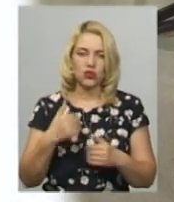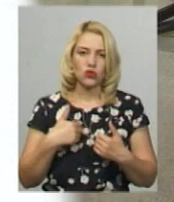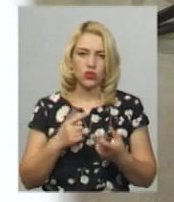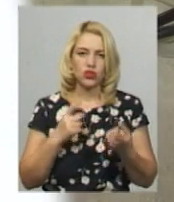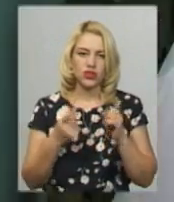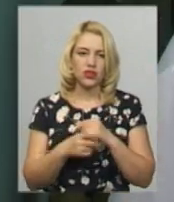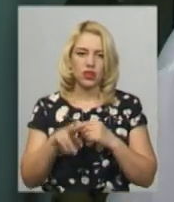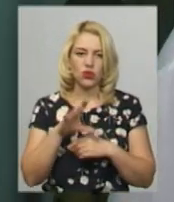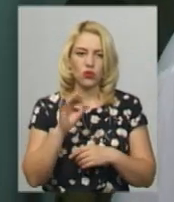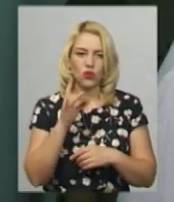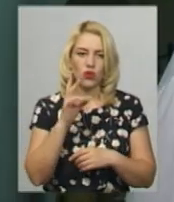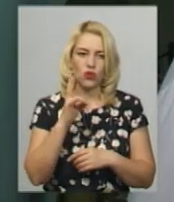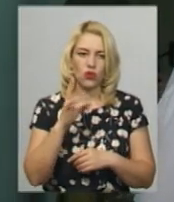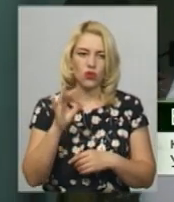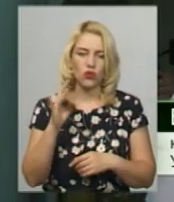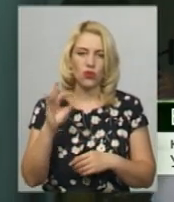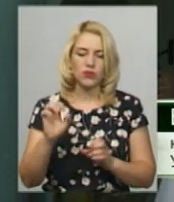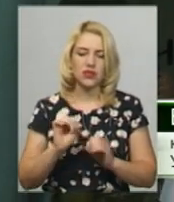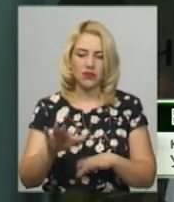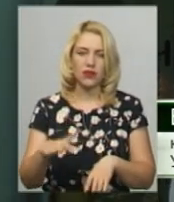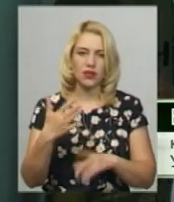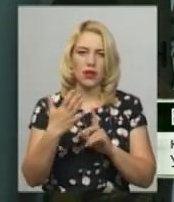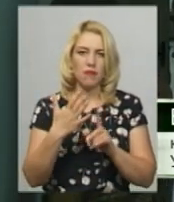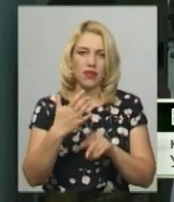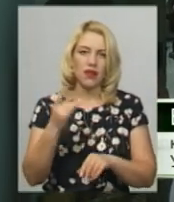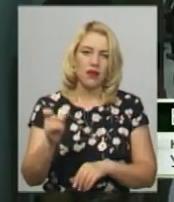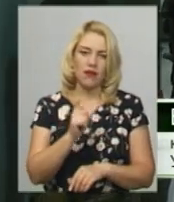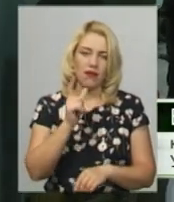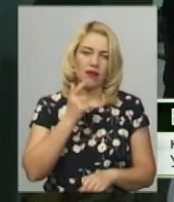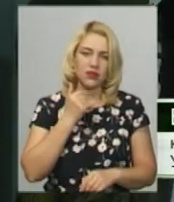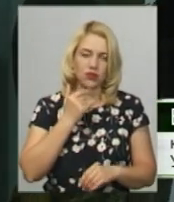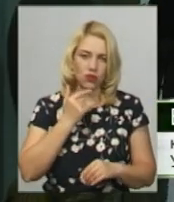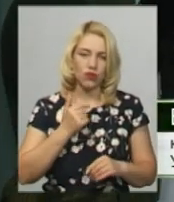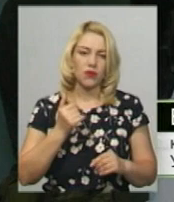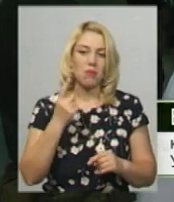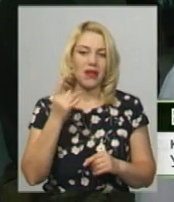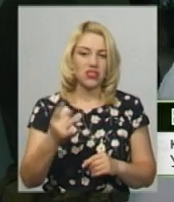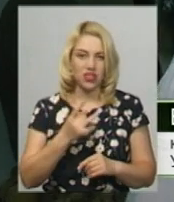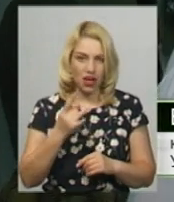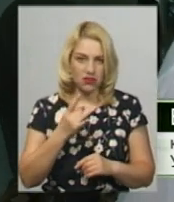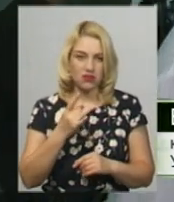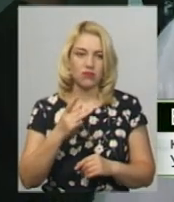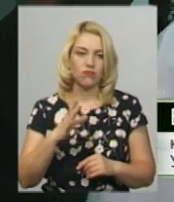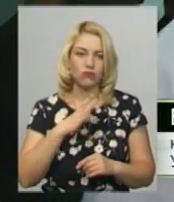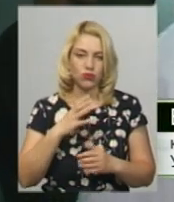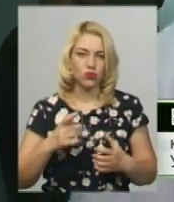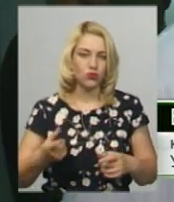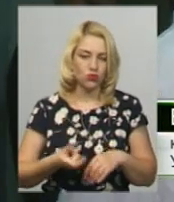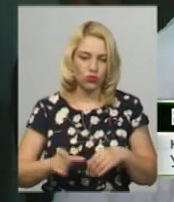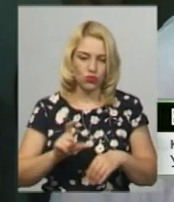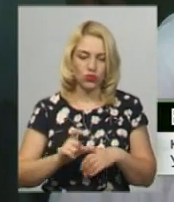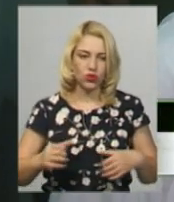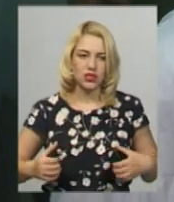стати донором. Здаю кров вже раз п'ятий. Перший раз було дуже страшно,